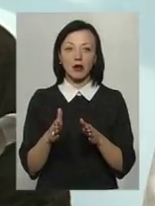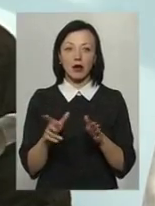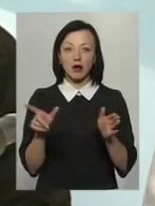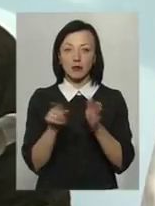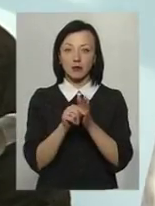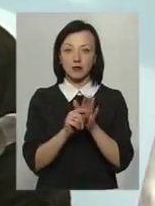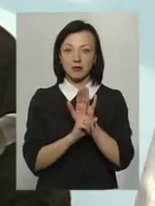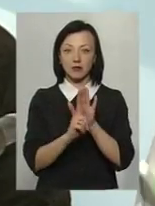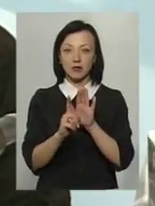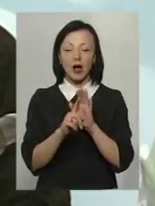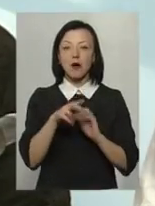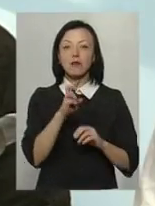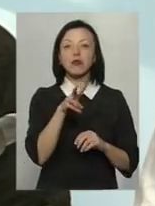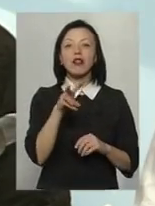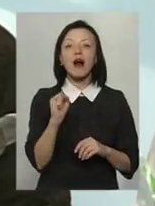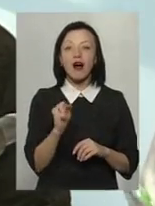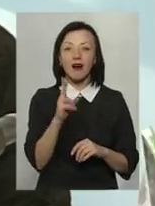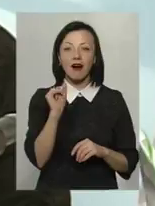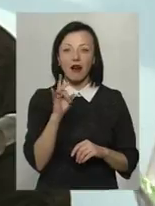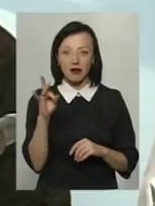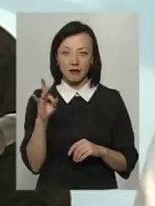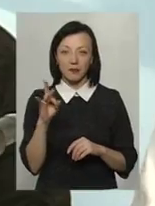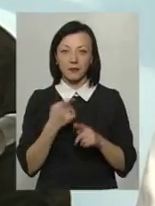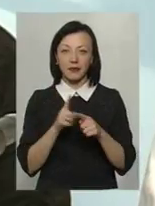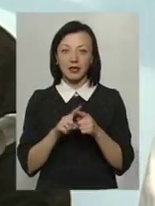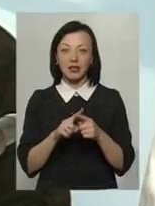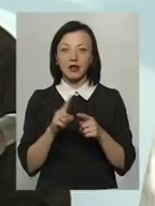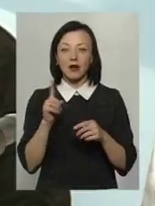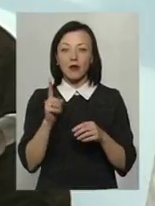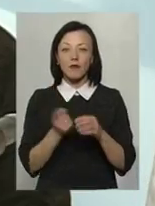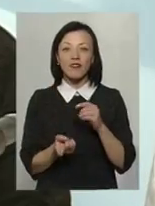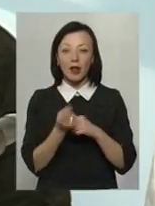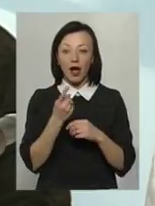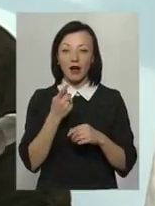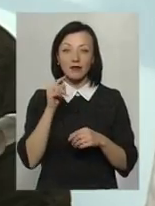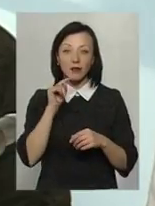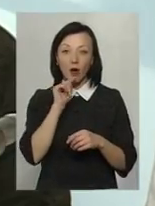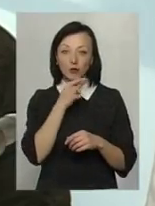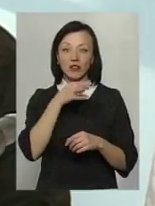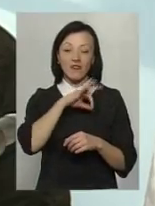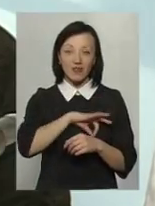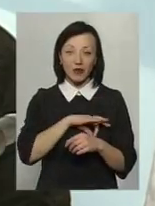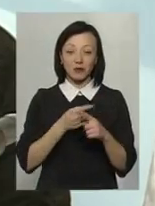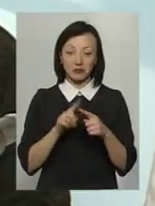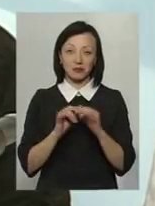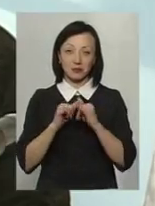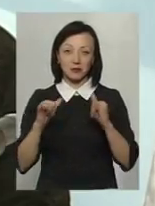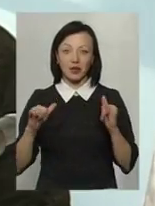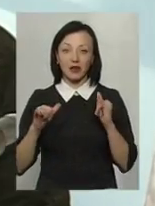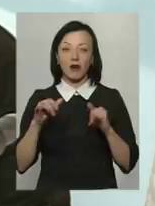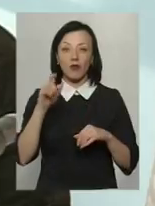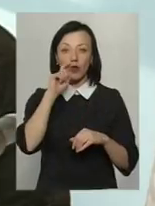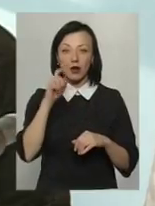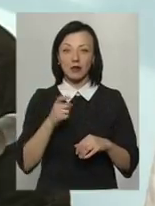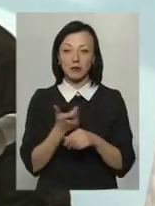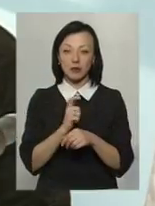з іншим водієм. Вона заохочується просто самою економічністю цієї системи. І в Україні, до речі, вона є однею з найбільш розвинених у Європі.